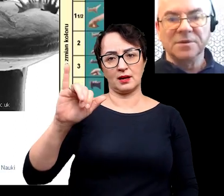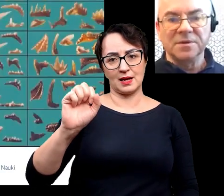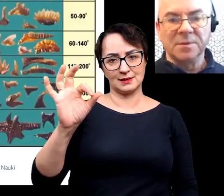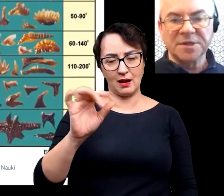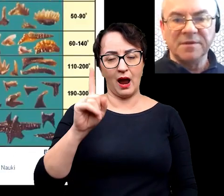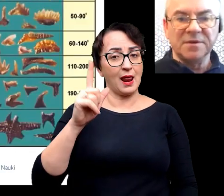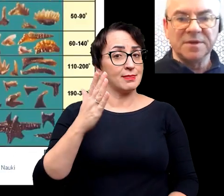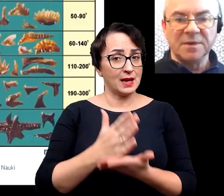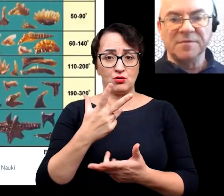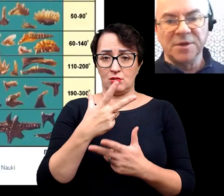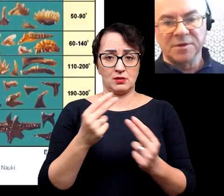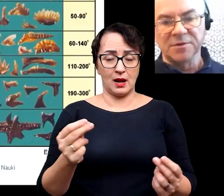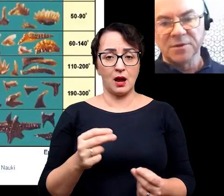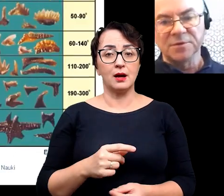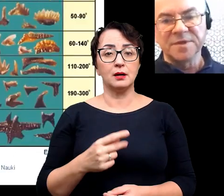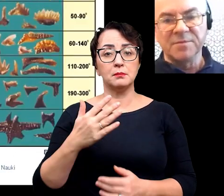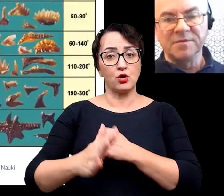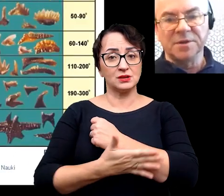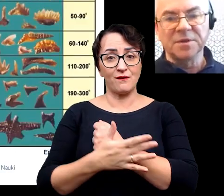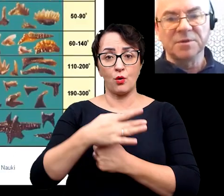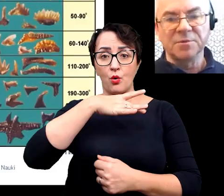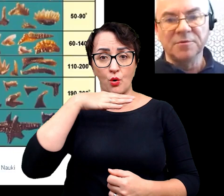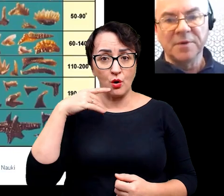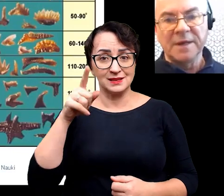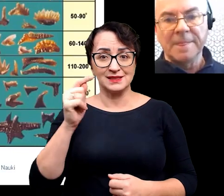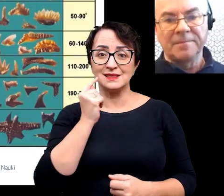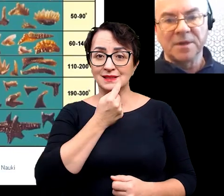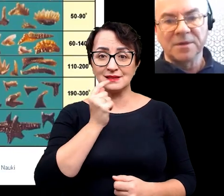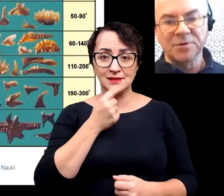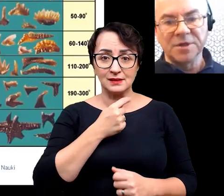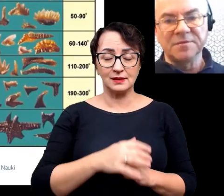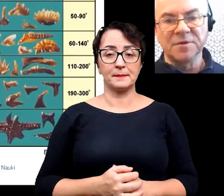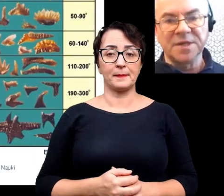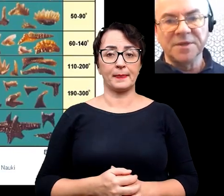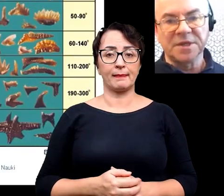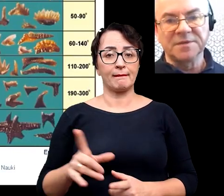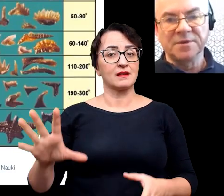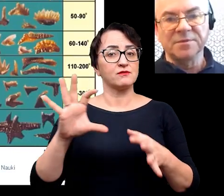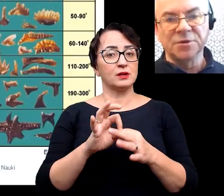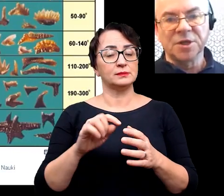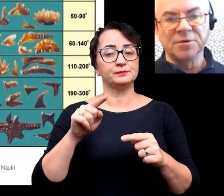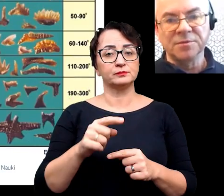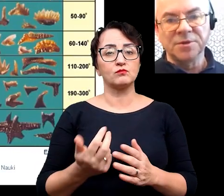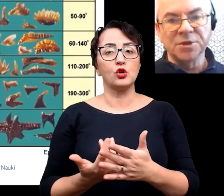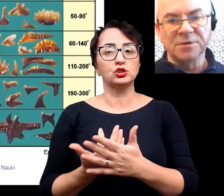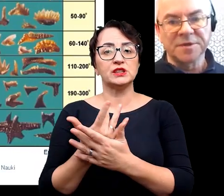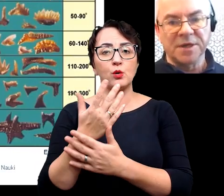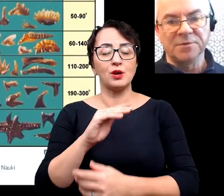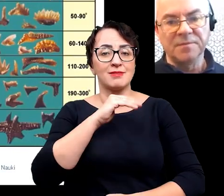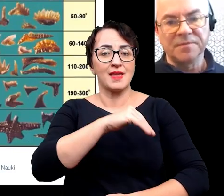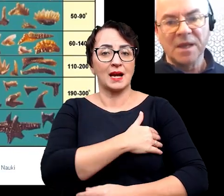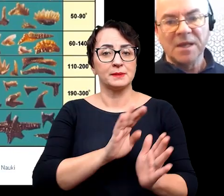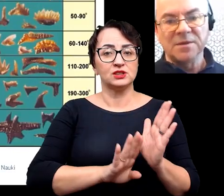tylko. Na podstawie zabarwienia konodontów, zabarwienia tych ząbków, które jest związane z tak zwaną dojrzałością